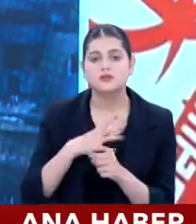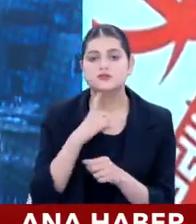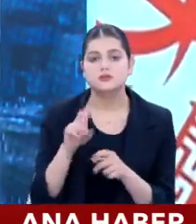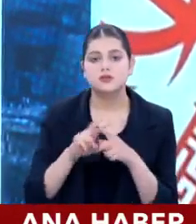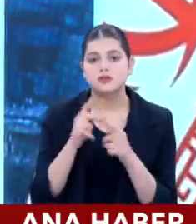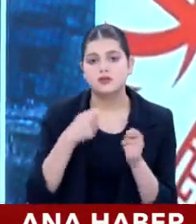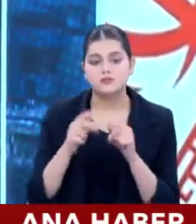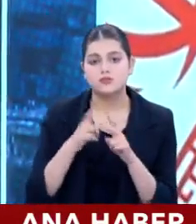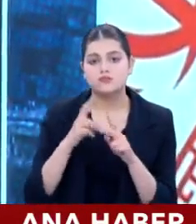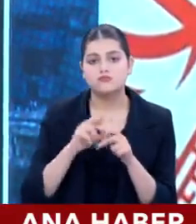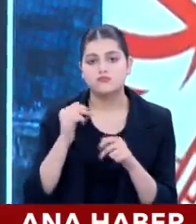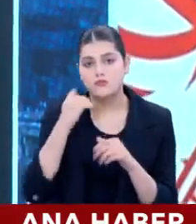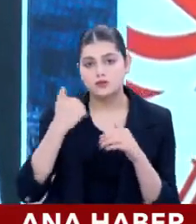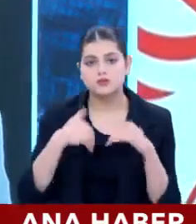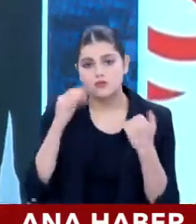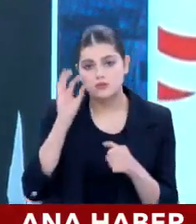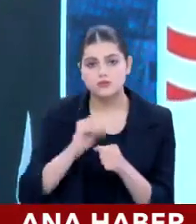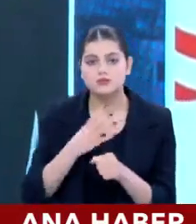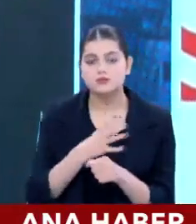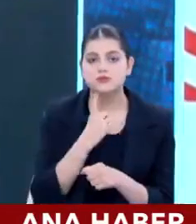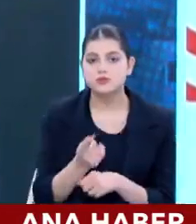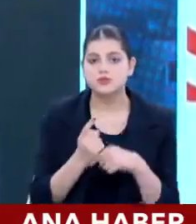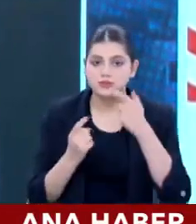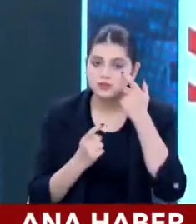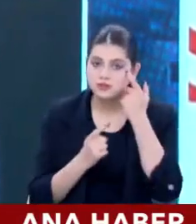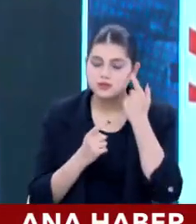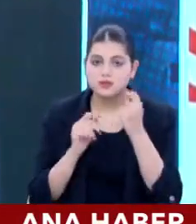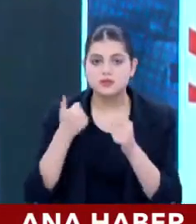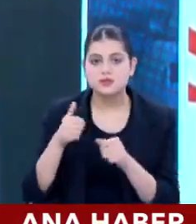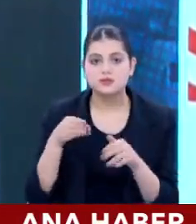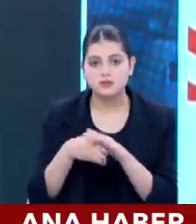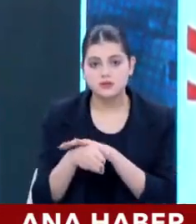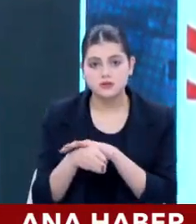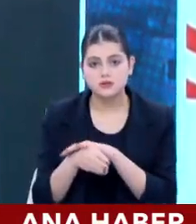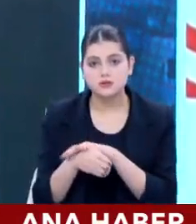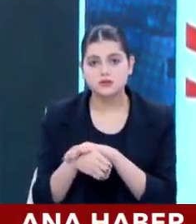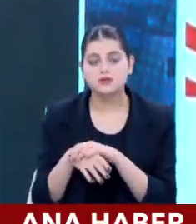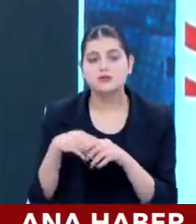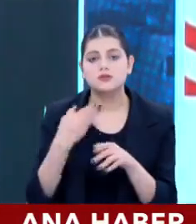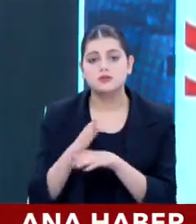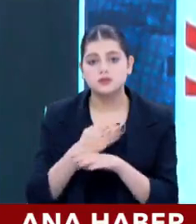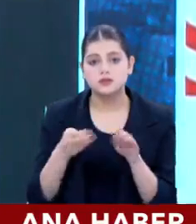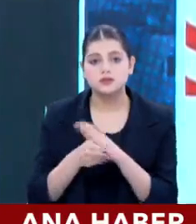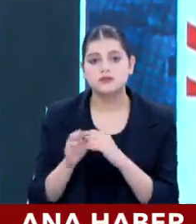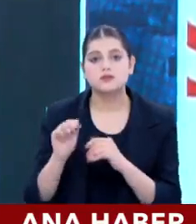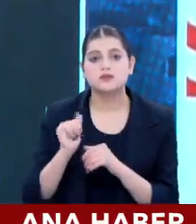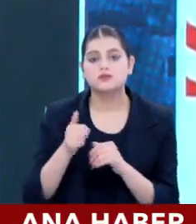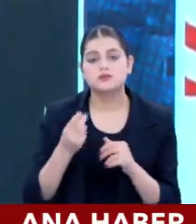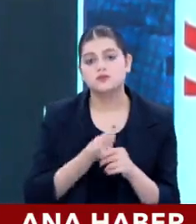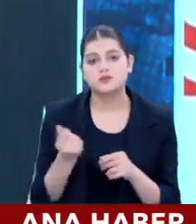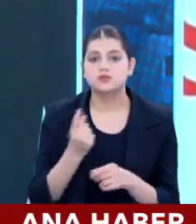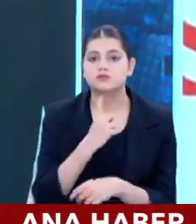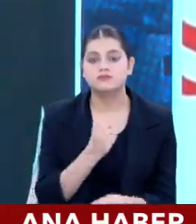Netanyahu yaptığı görüşmede. Beyaz Sıraş şunu öğrenmek istiyor İsrail'den. Ne zaman gireceksiniz? Nasıl gireceksiniz? Ve ne zaman